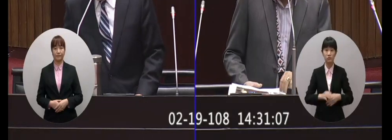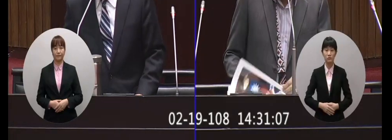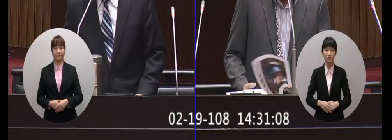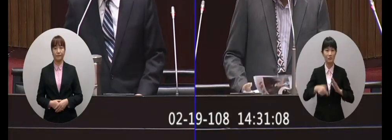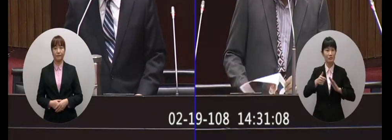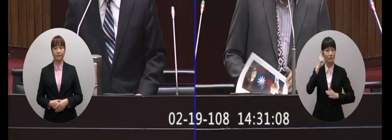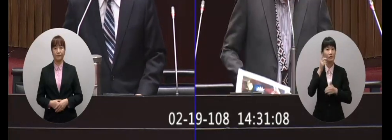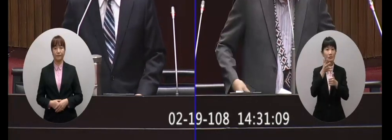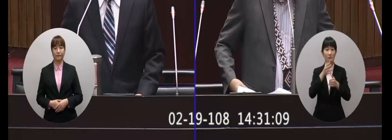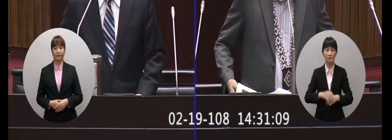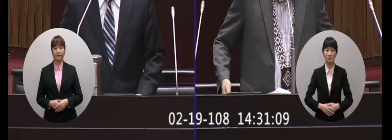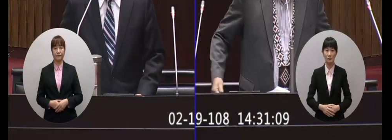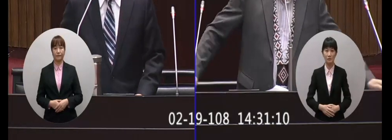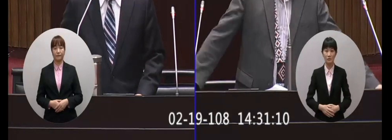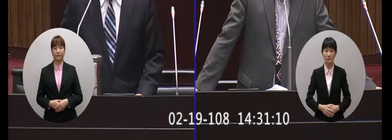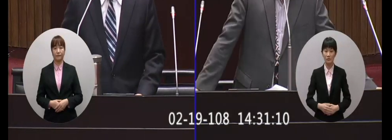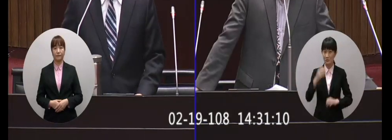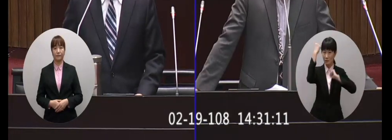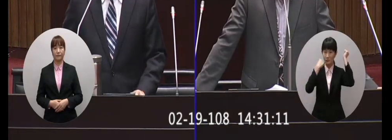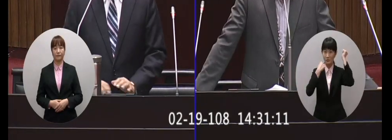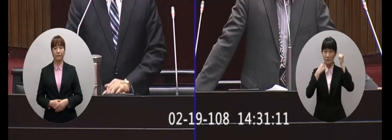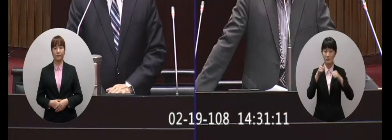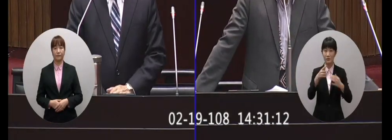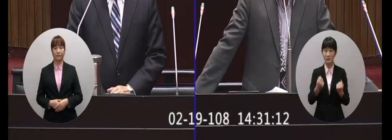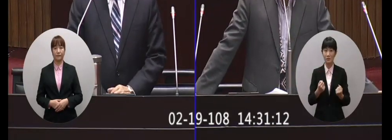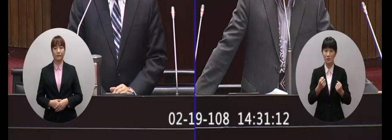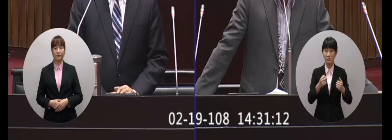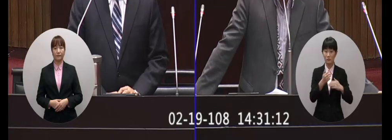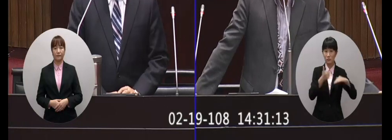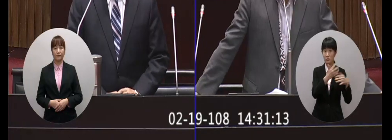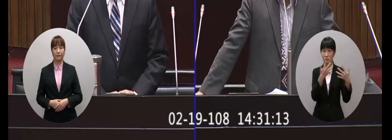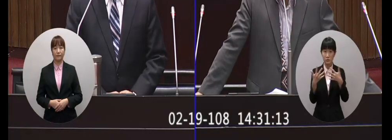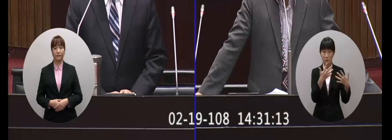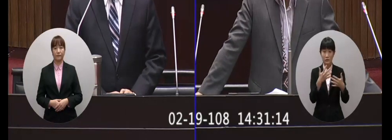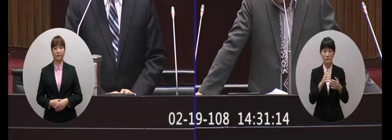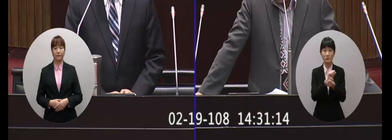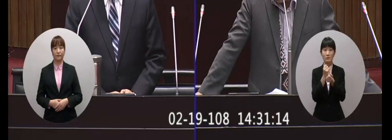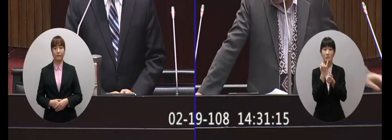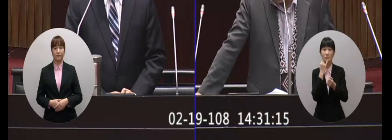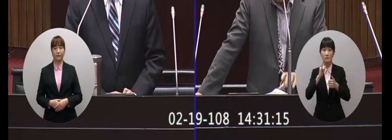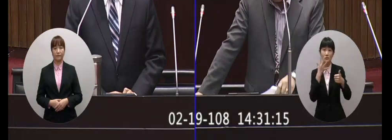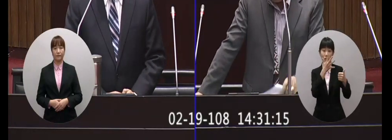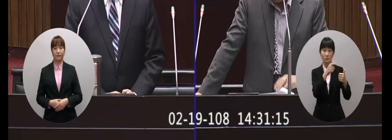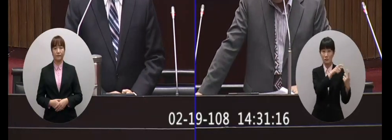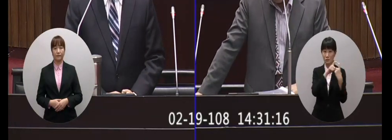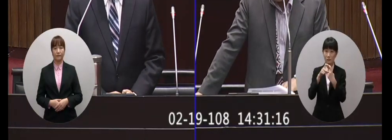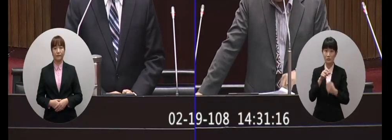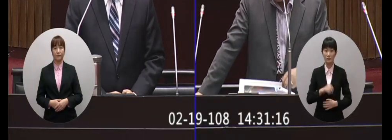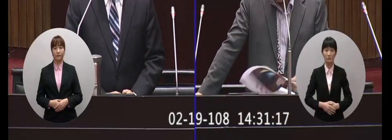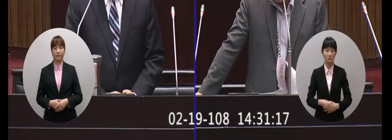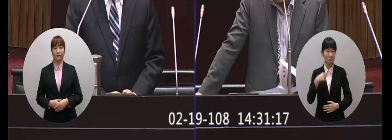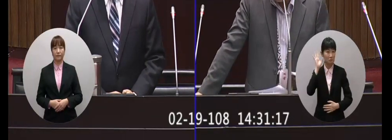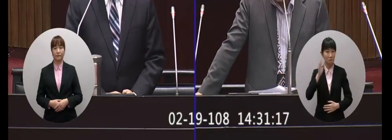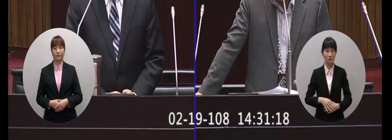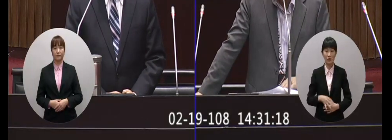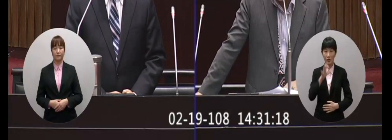院長我想請教一下早上你在答覆柯貞委員質詢的時候吳敦義所